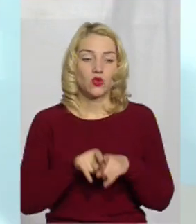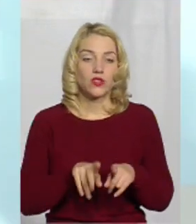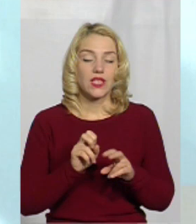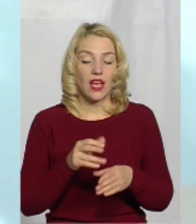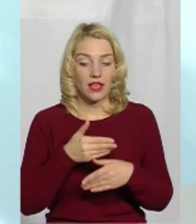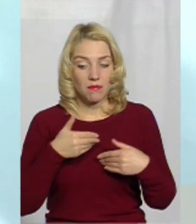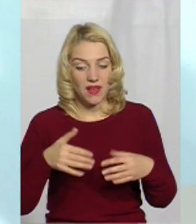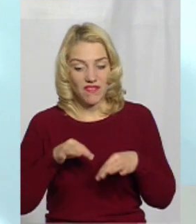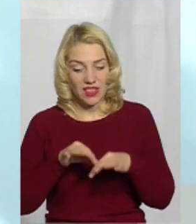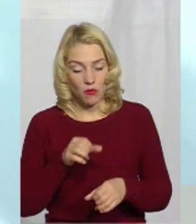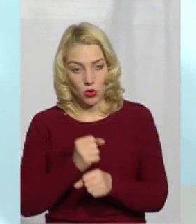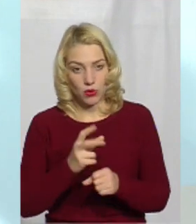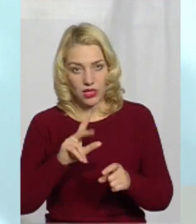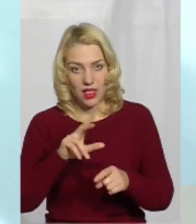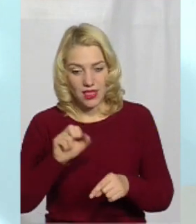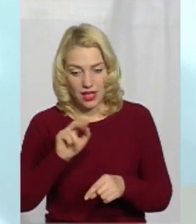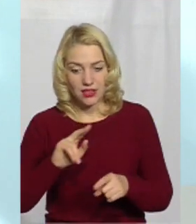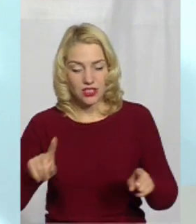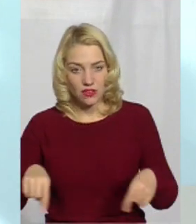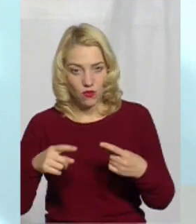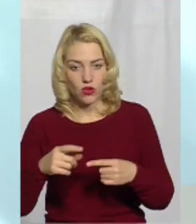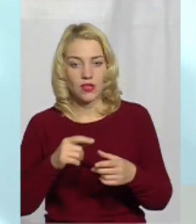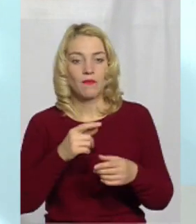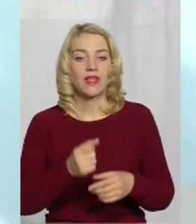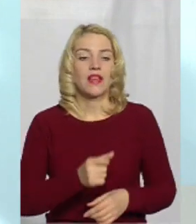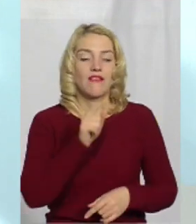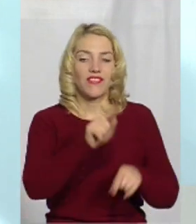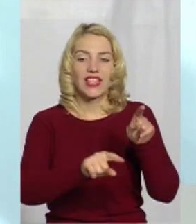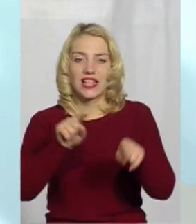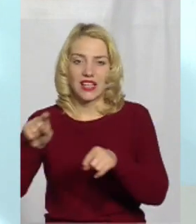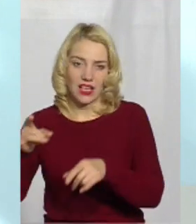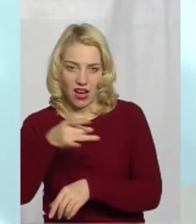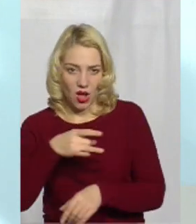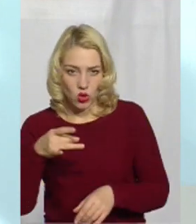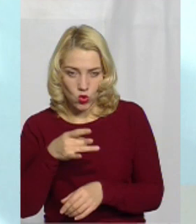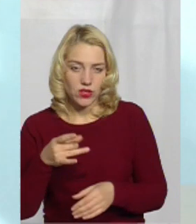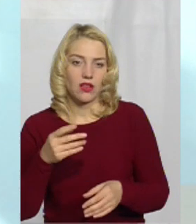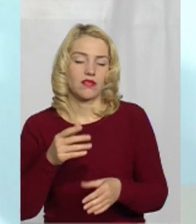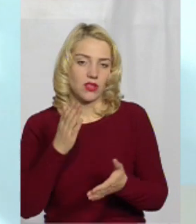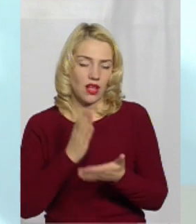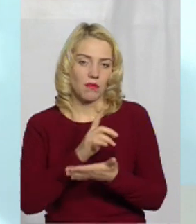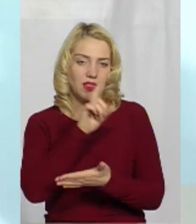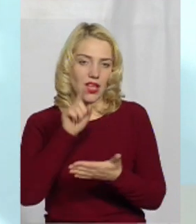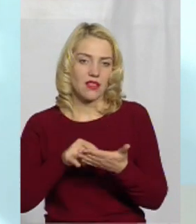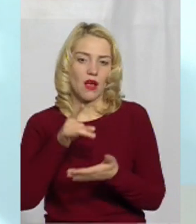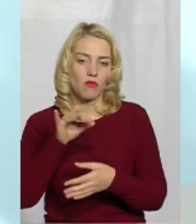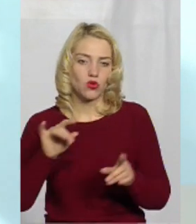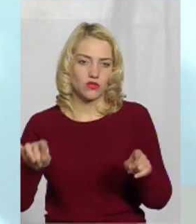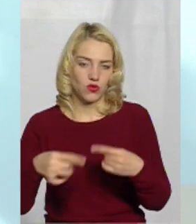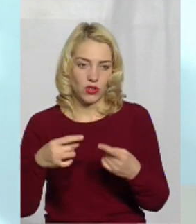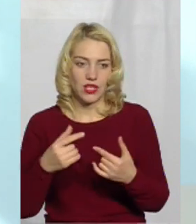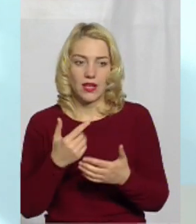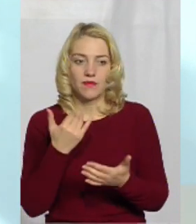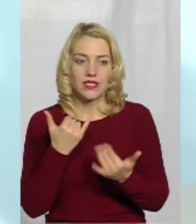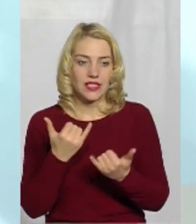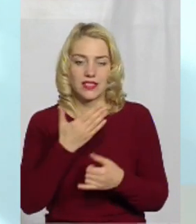роботу над створенням. Я знаю, в кількох районах теж йде питання про створення. Не знаю, на якому етапі. Тобто, хоспису зараз немає ні в